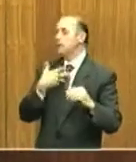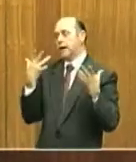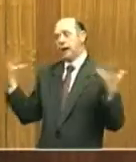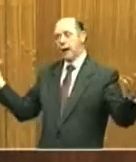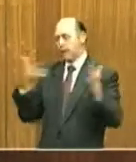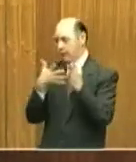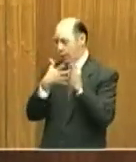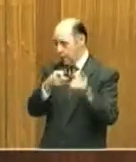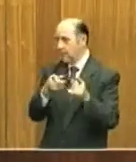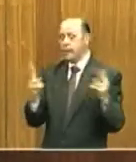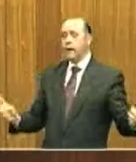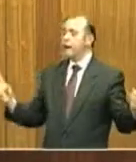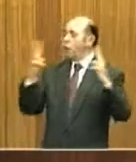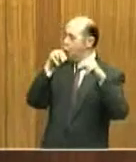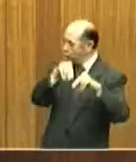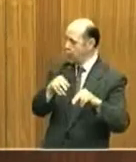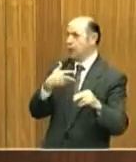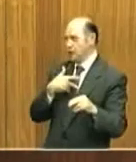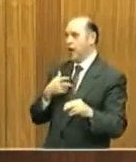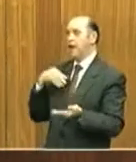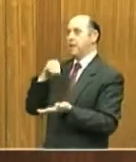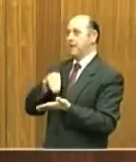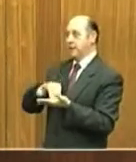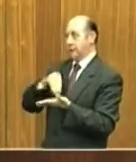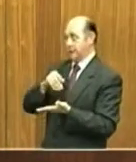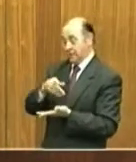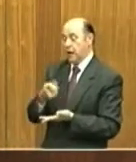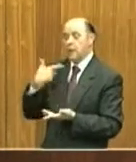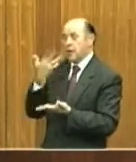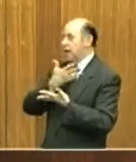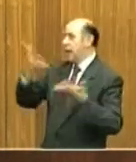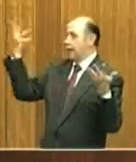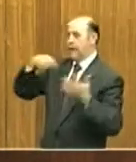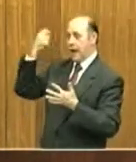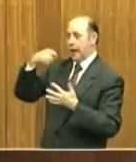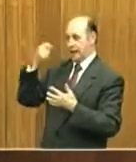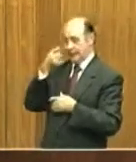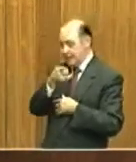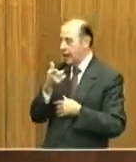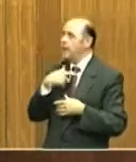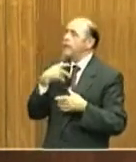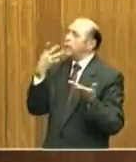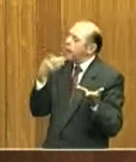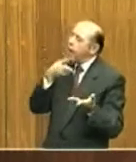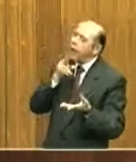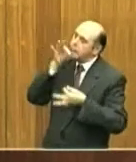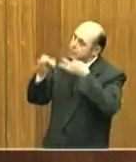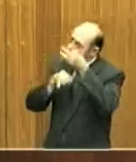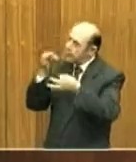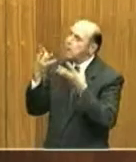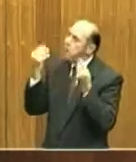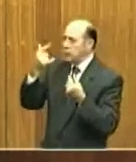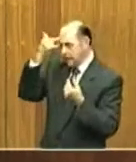L'incontro è stato arricchito dalla presenza di Monio Vadia, un grande artista, che ci ha parlato in maniera intelligente,